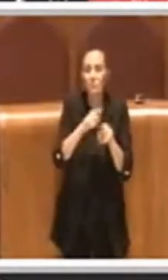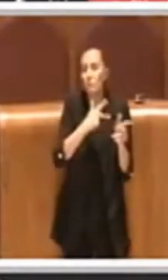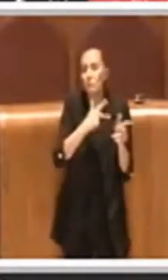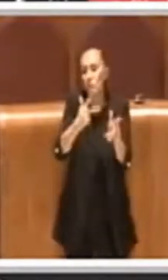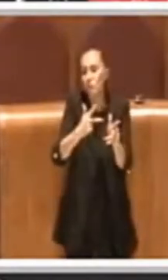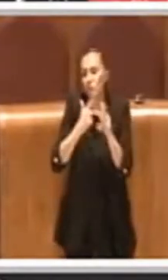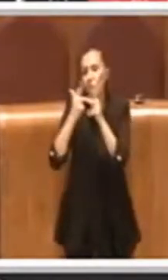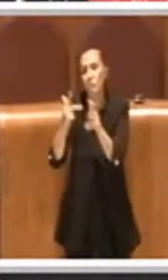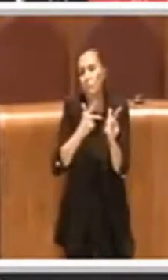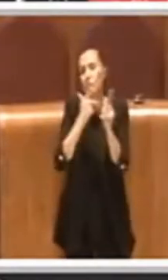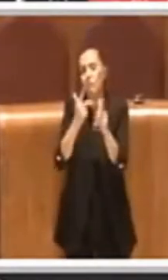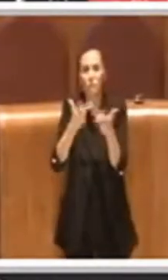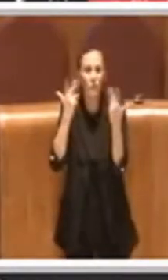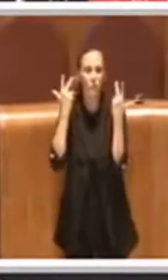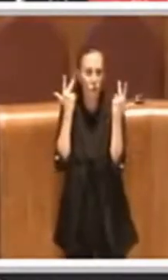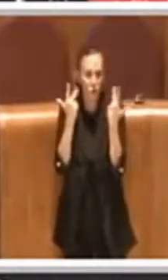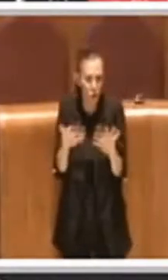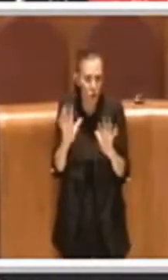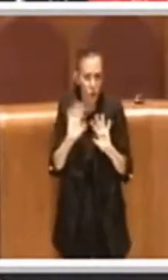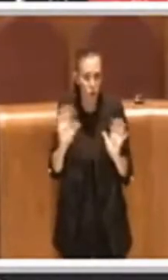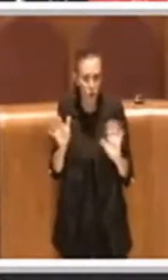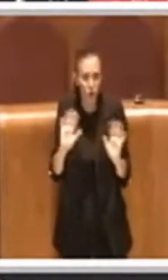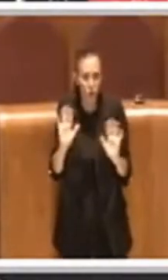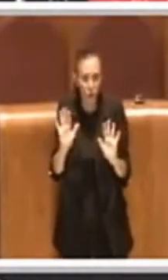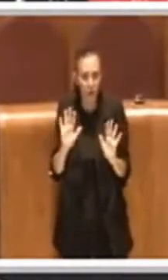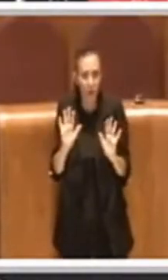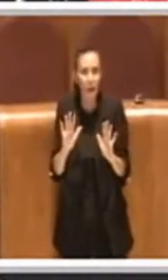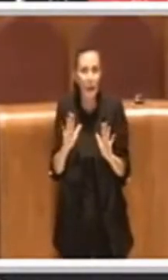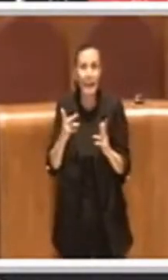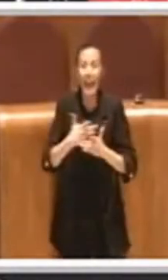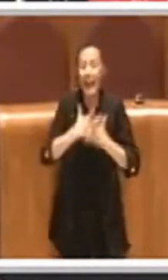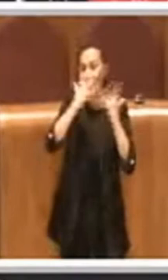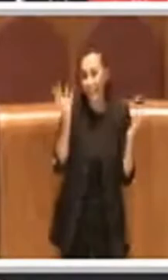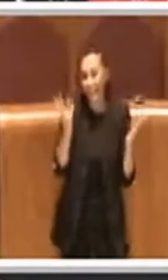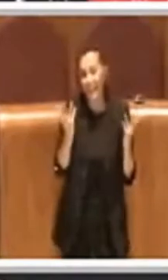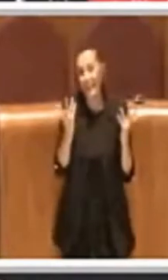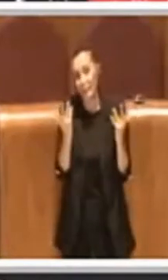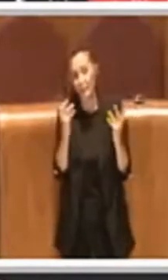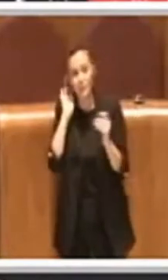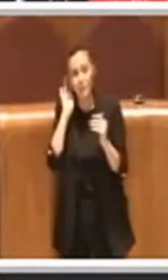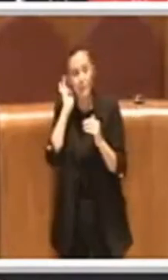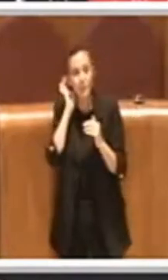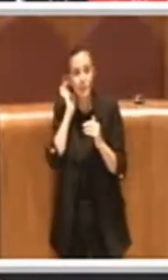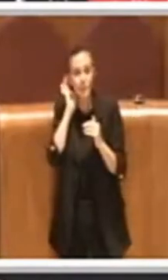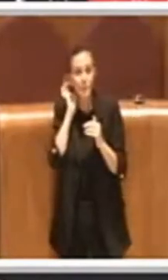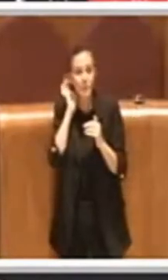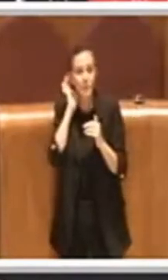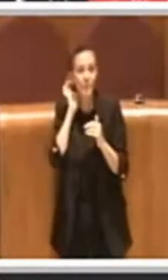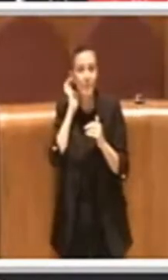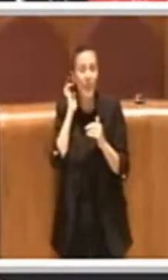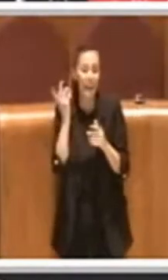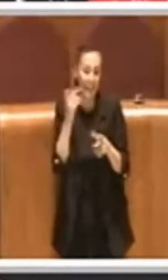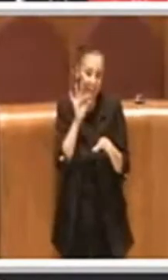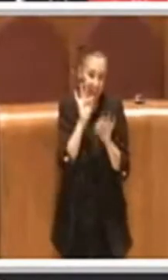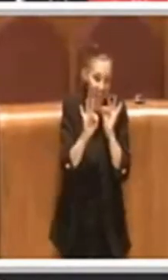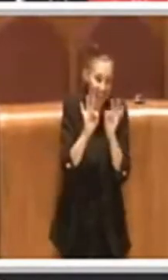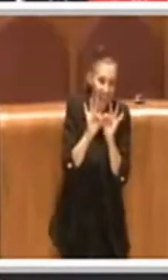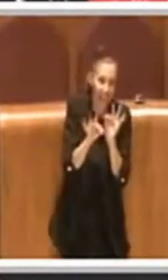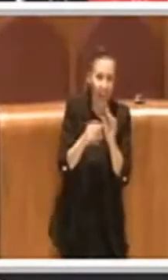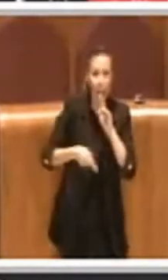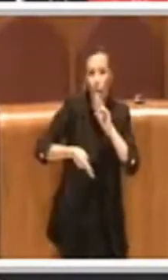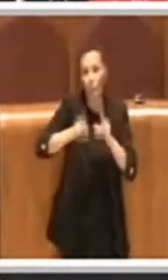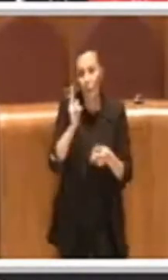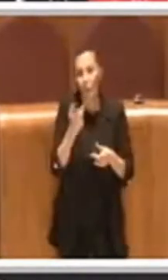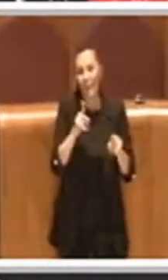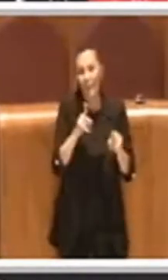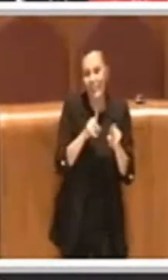in questi impianti. Certo, potrebbero trattare più raccolta